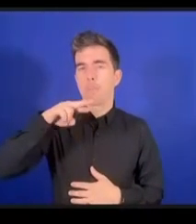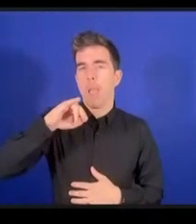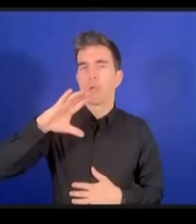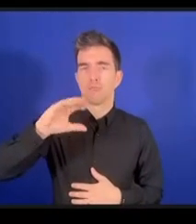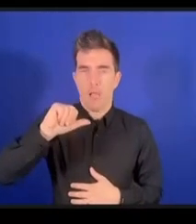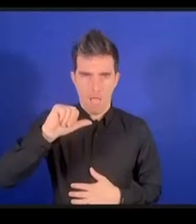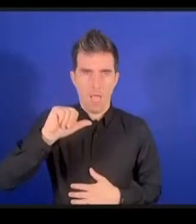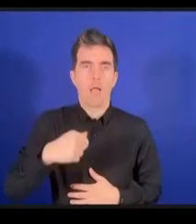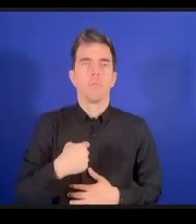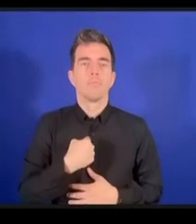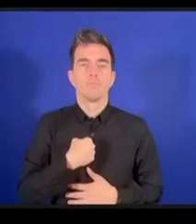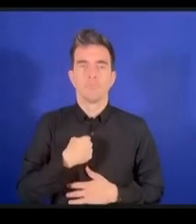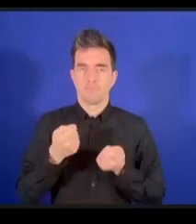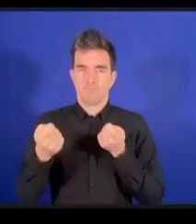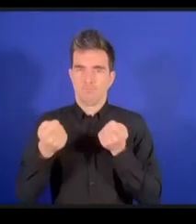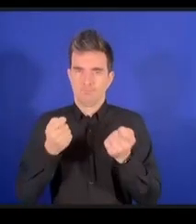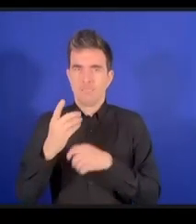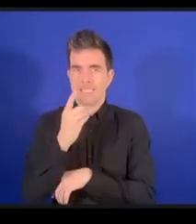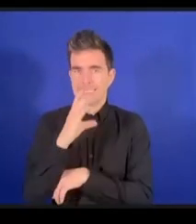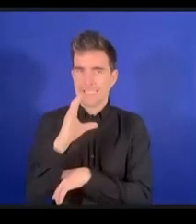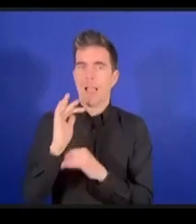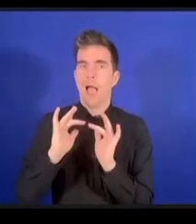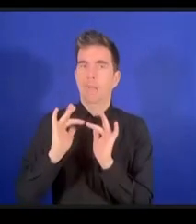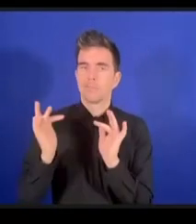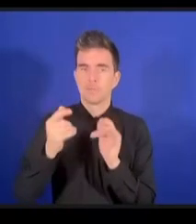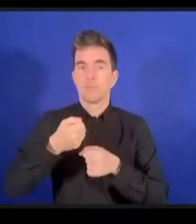et rapporteur pour cette séance